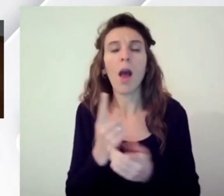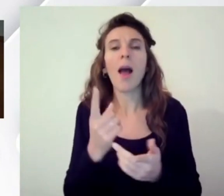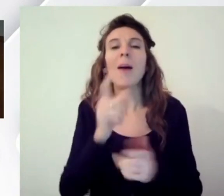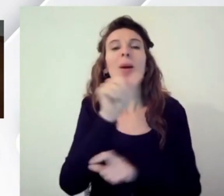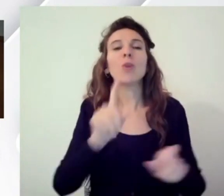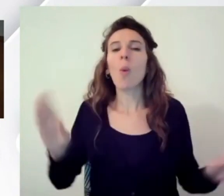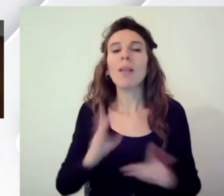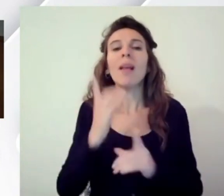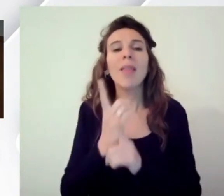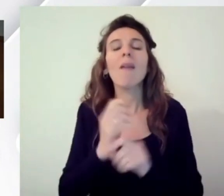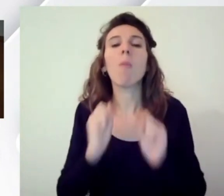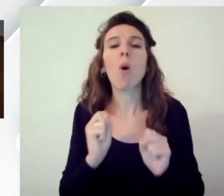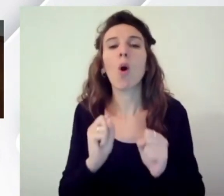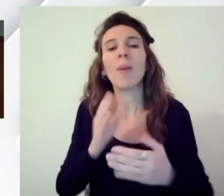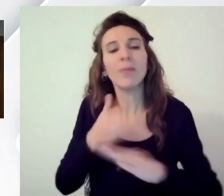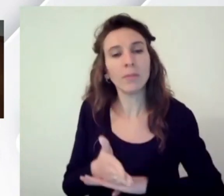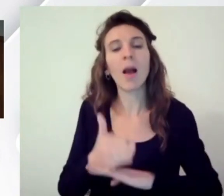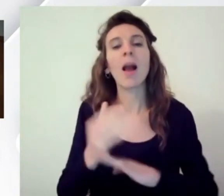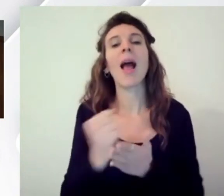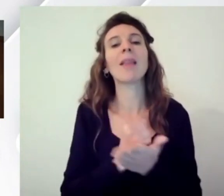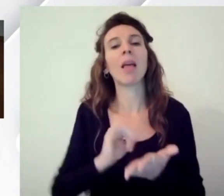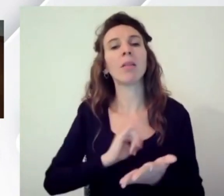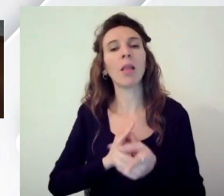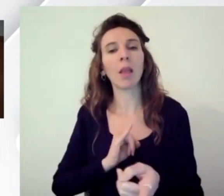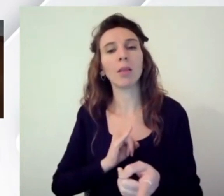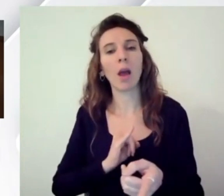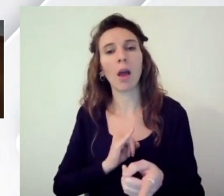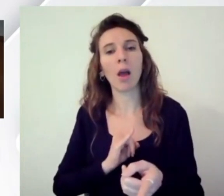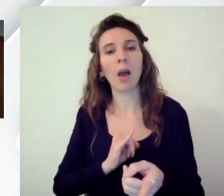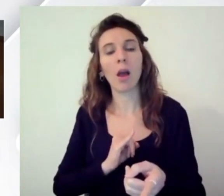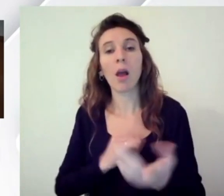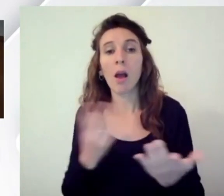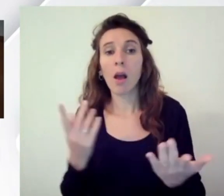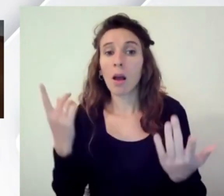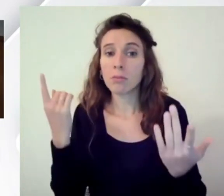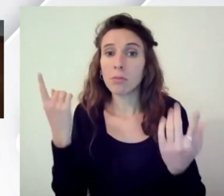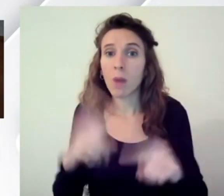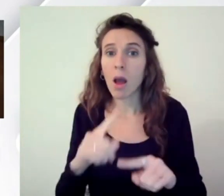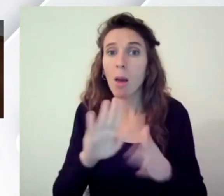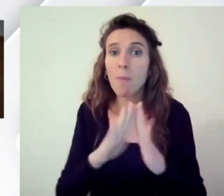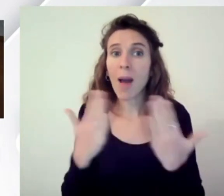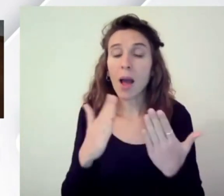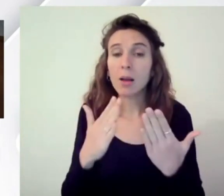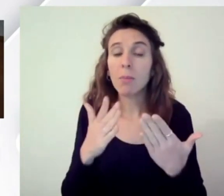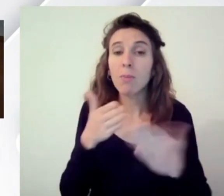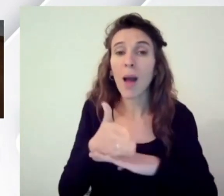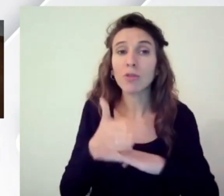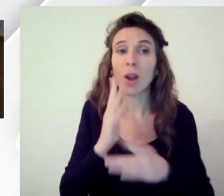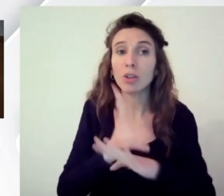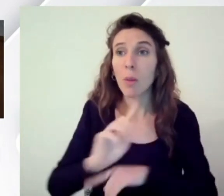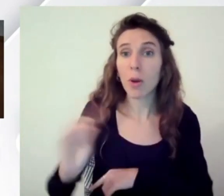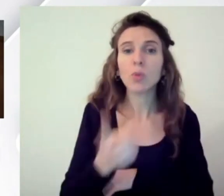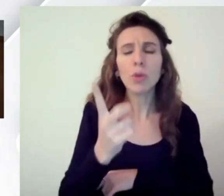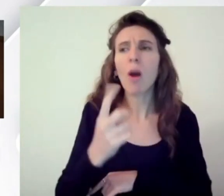usabilità e le verifiche di accessibilità dobbiamo farle non se'è la pagina accessibile se chiunque riesce a fare la carta d'identità per capirsi bene